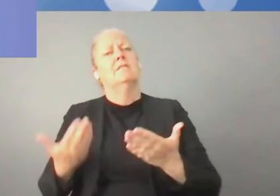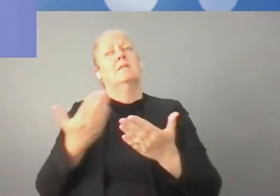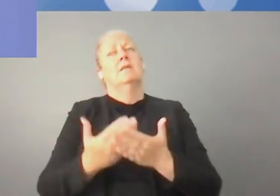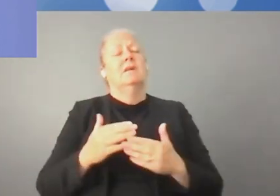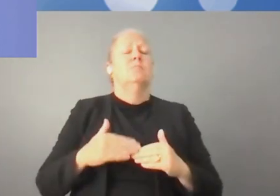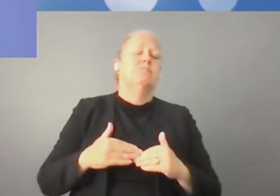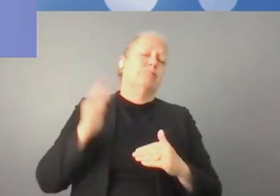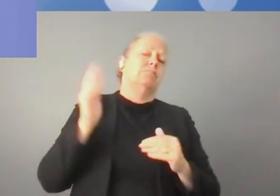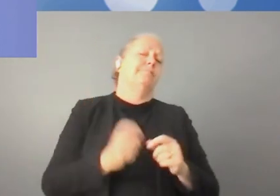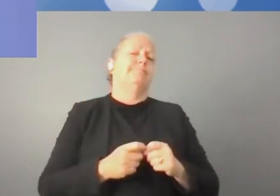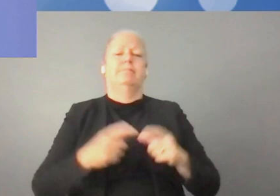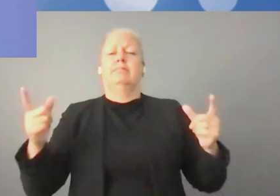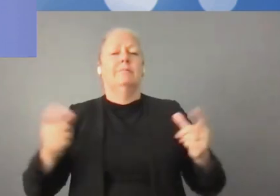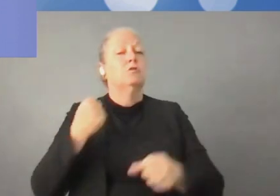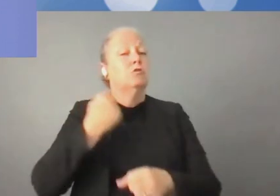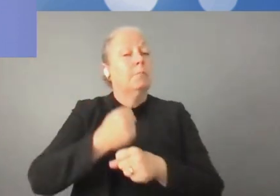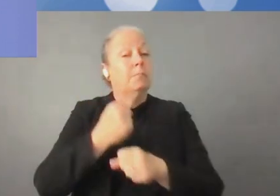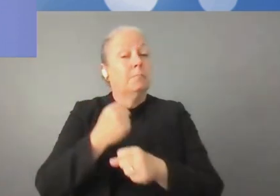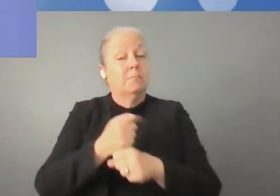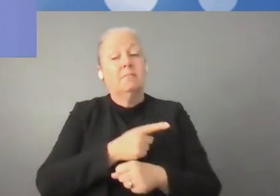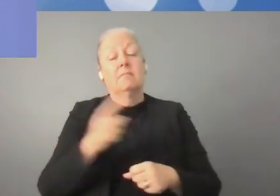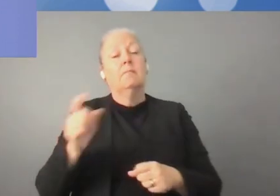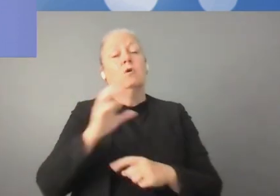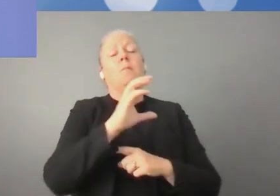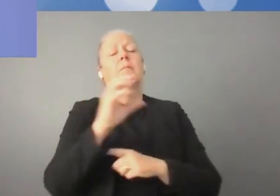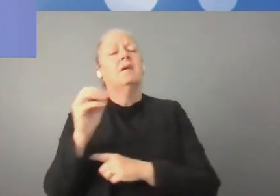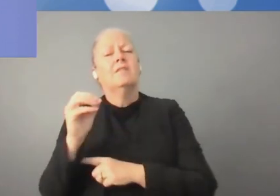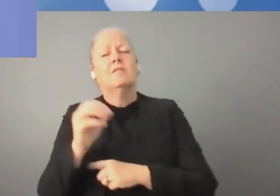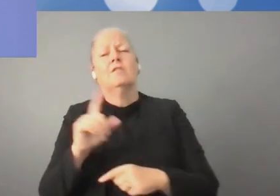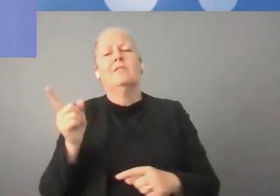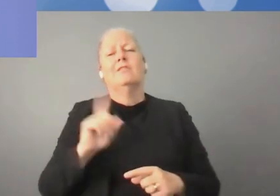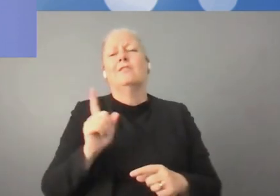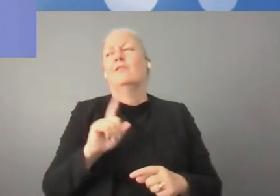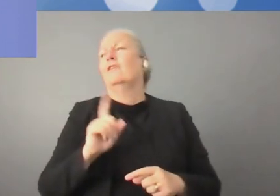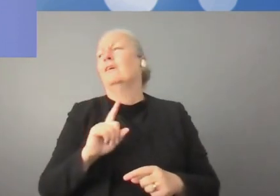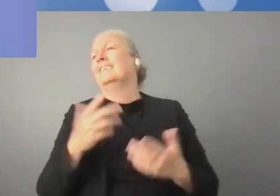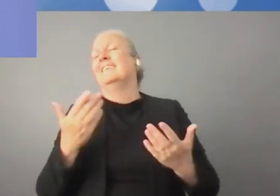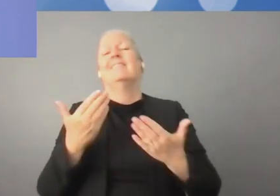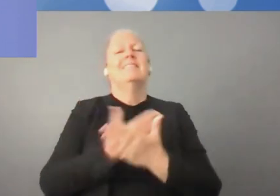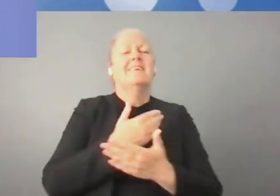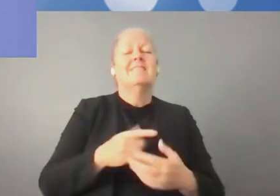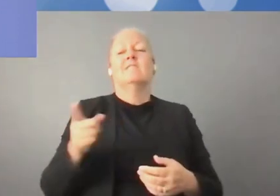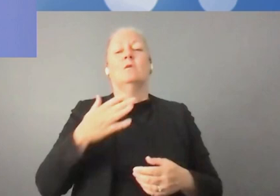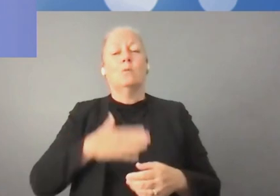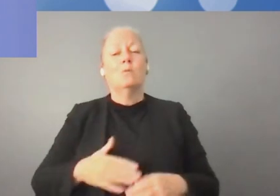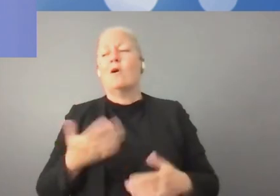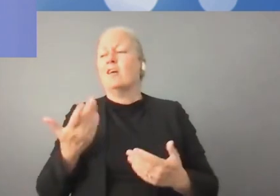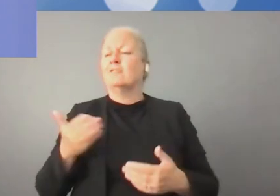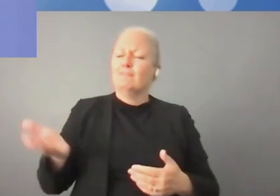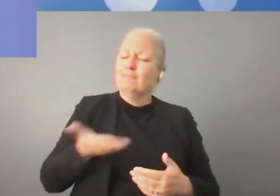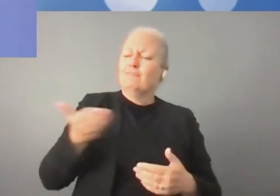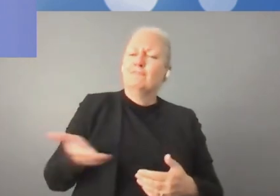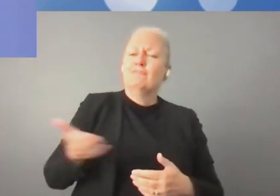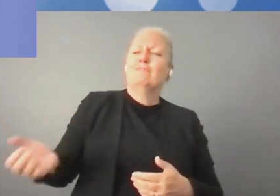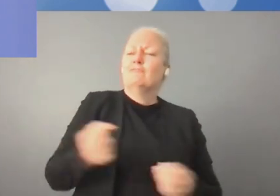digitale, des conseils. Et aujourd'hui, on a toute une politique publique pour les aider à trouver des solutions